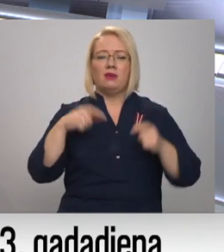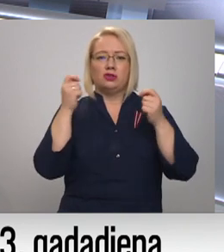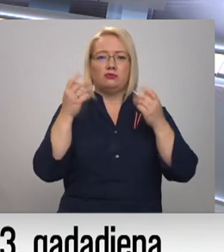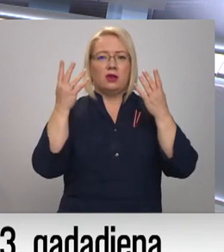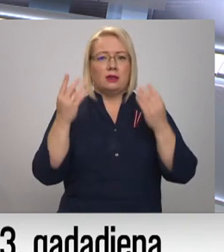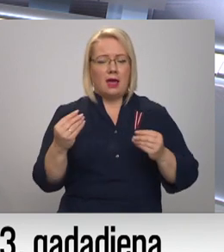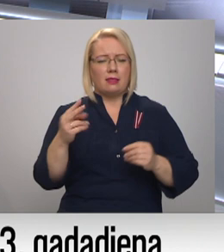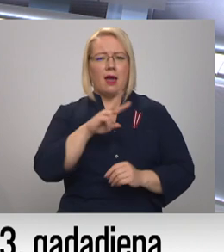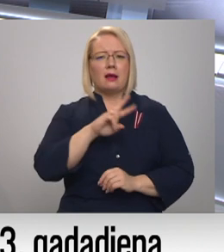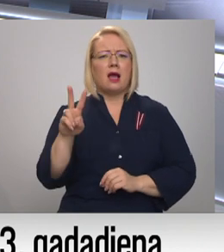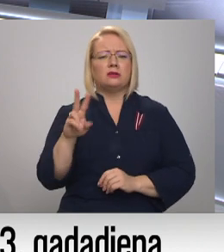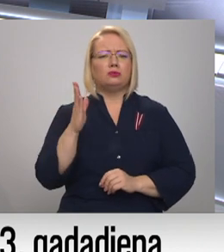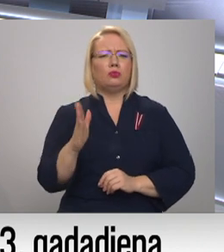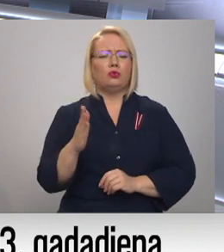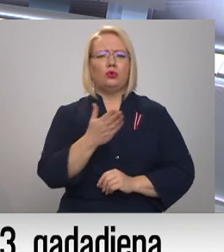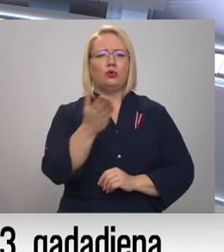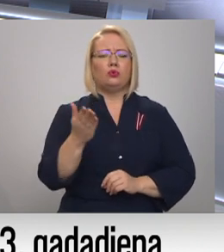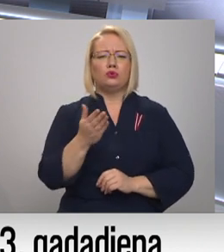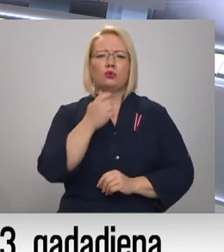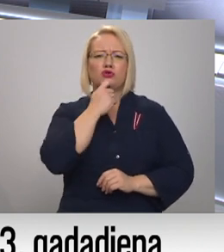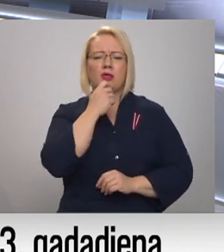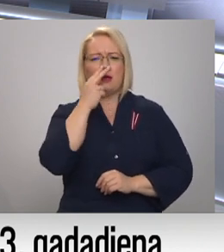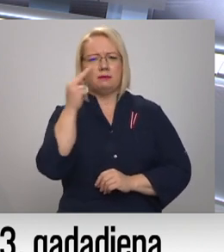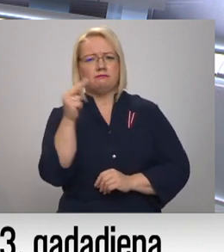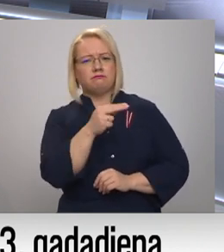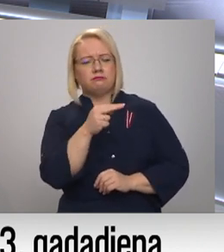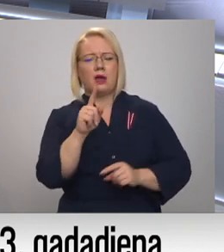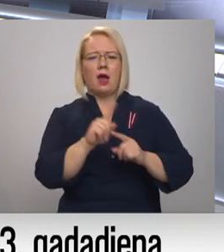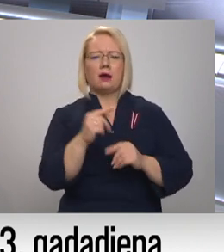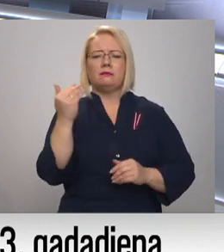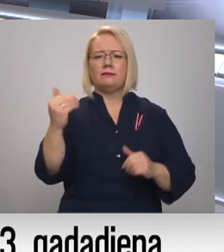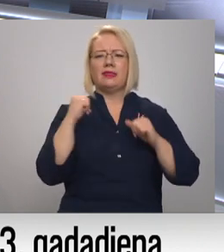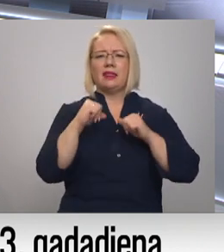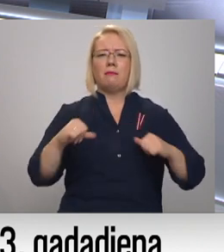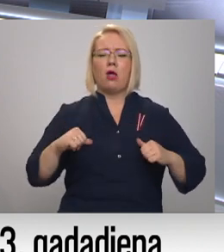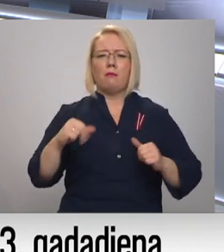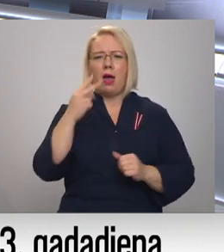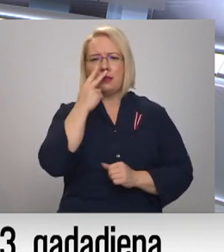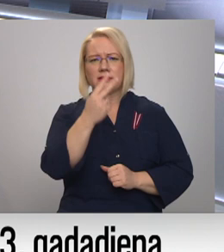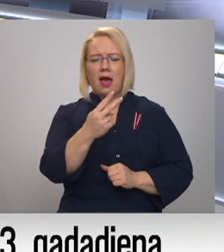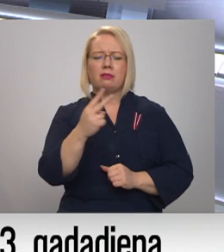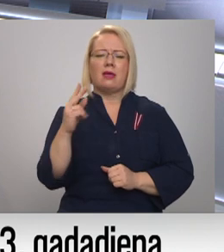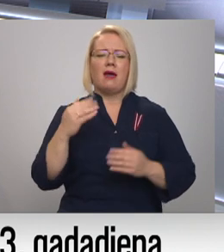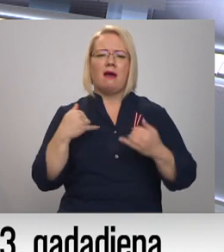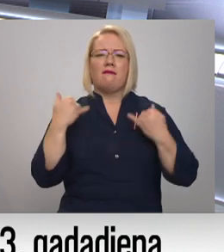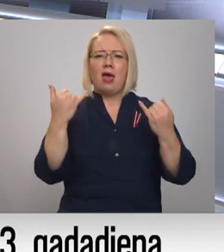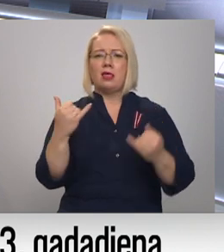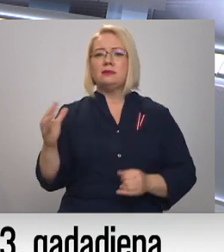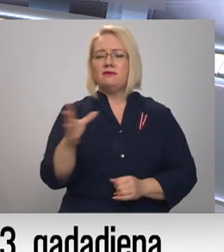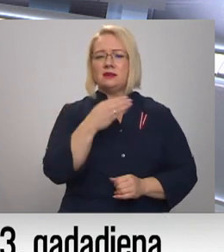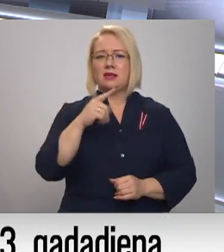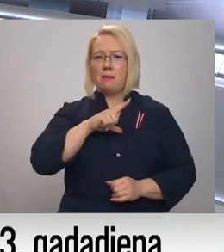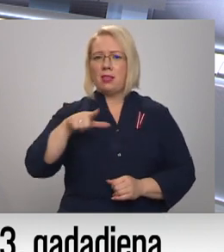atgriežamies, kas būtu jūsu no Ženevas skata un no savu diplomāta arī skata vēlējums visiem Latvijas iedzīvotājiem,